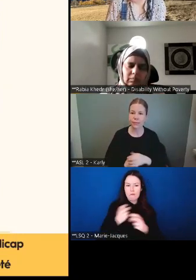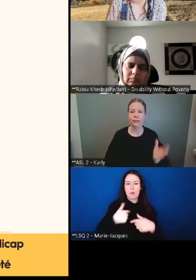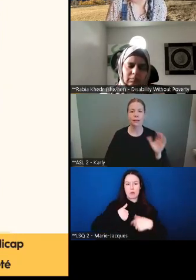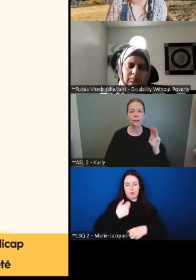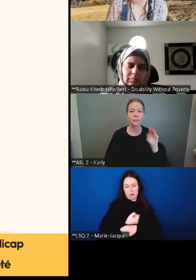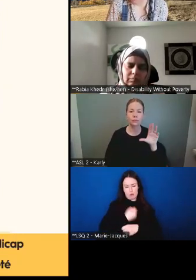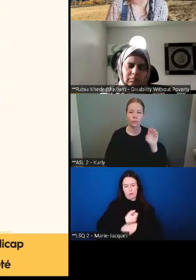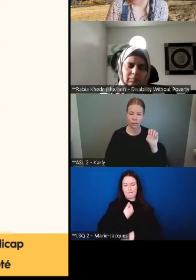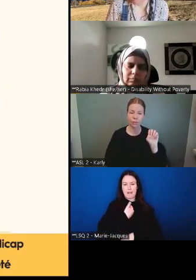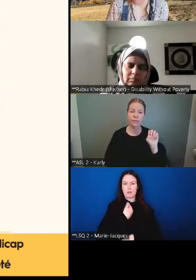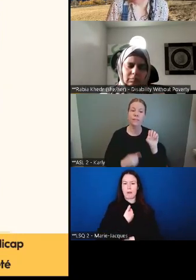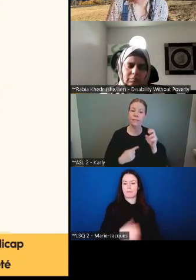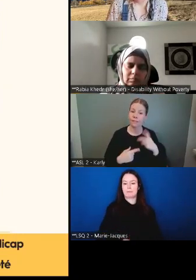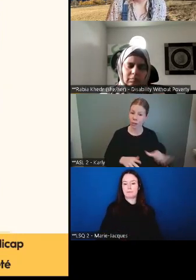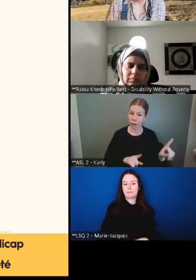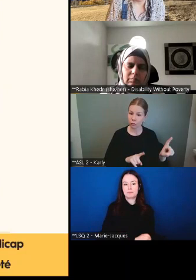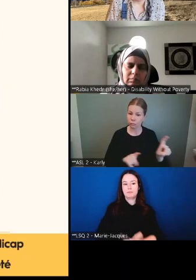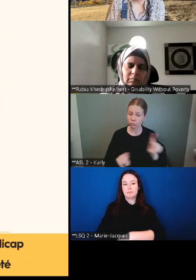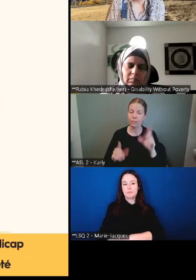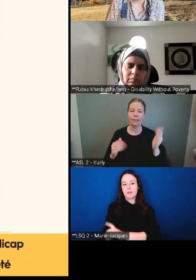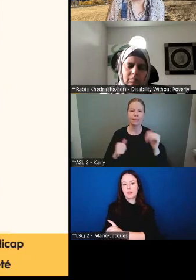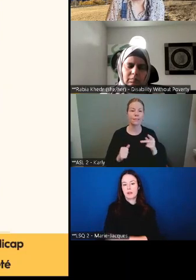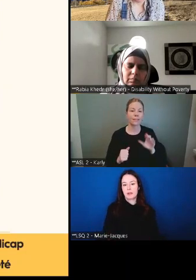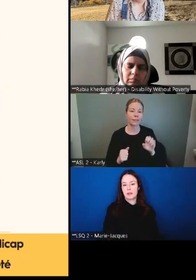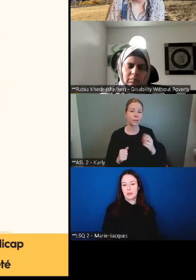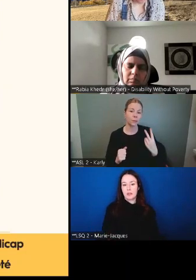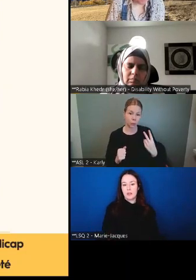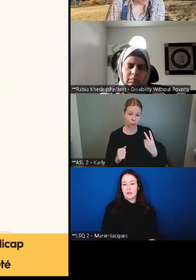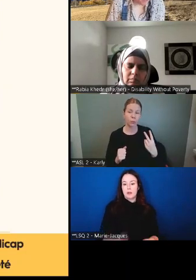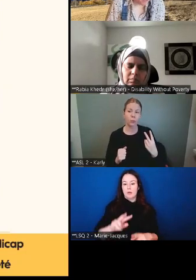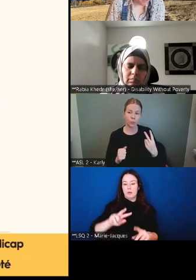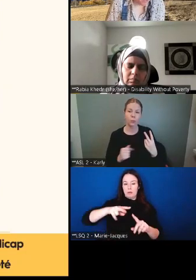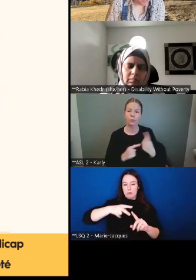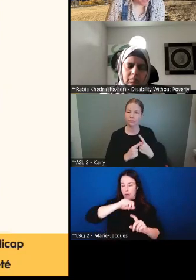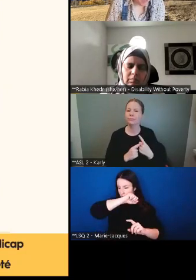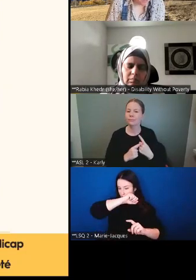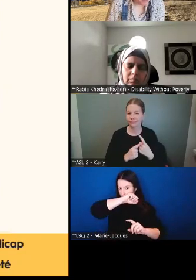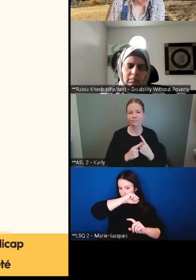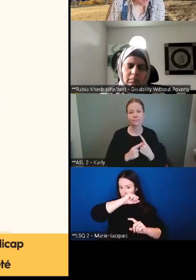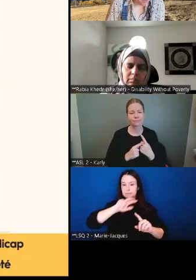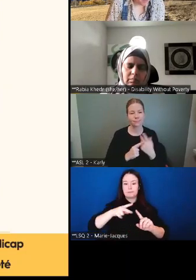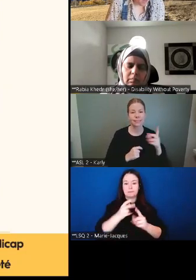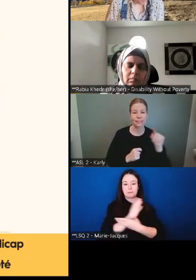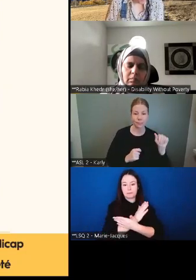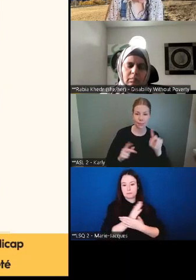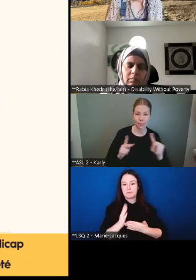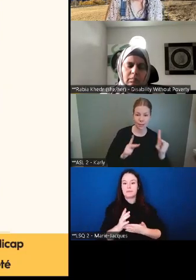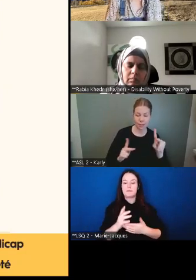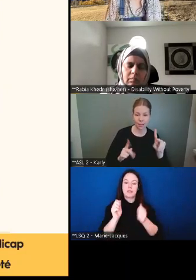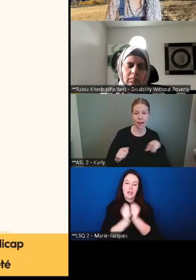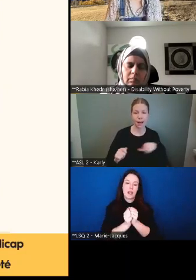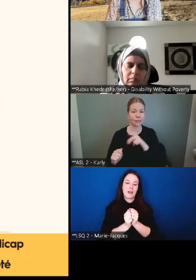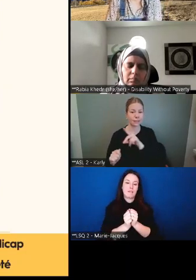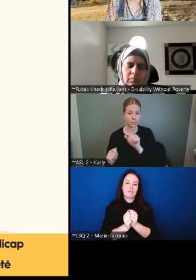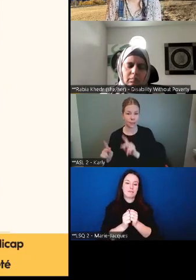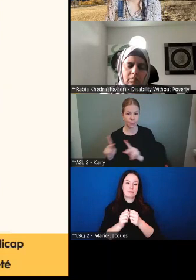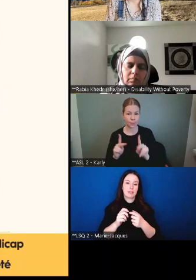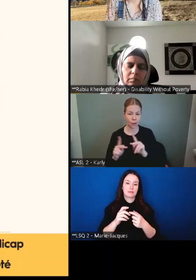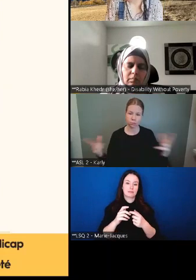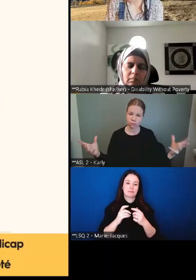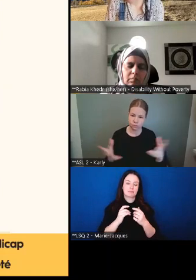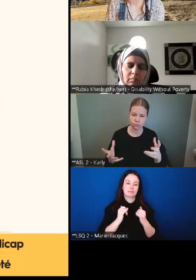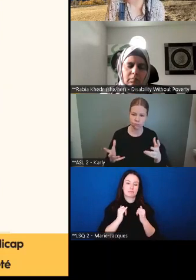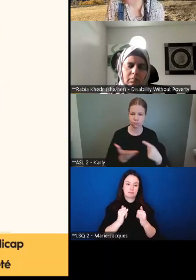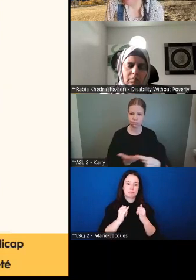les conversations avec des pères. Seulement des personnes vivant en situation de handicap ont participé